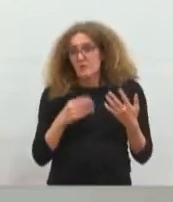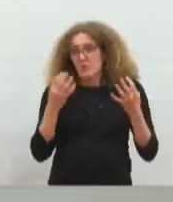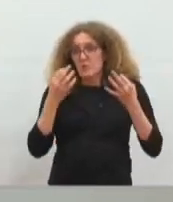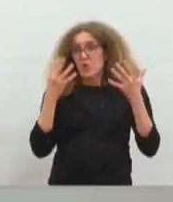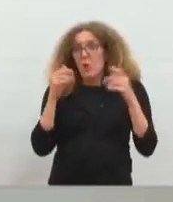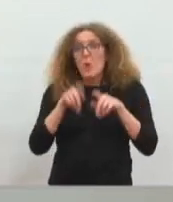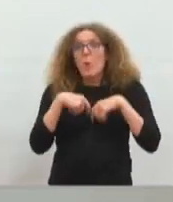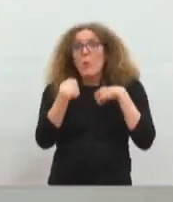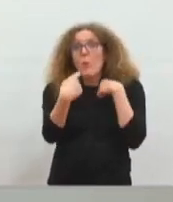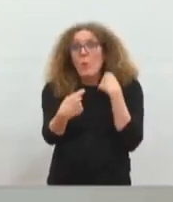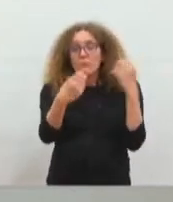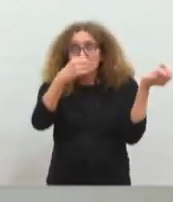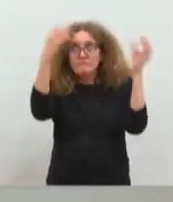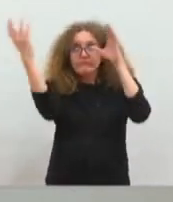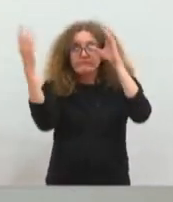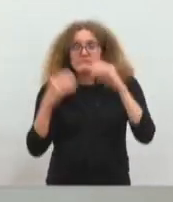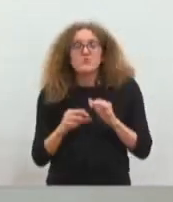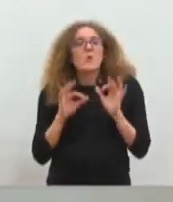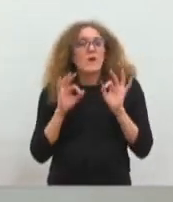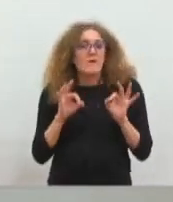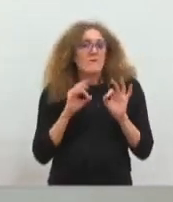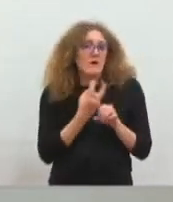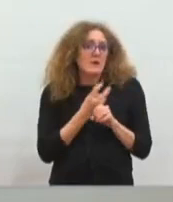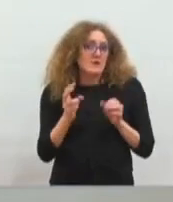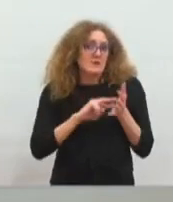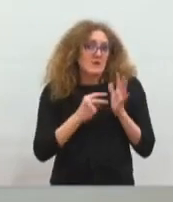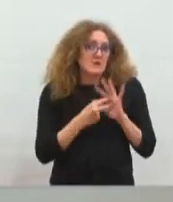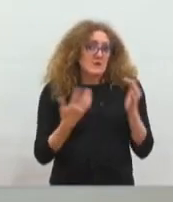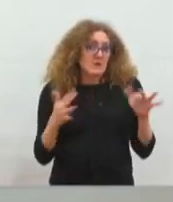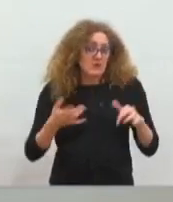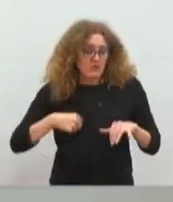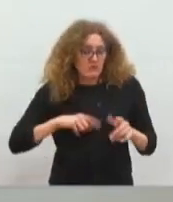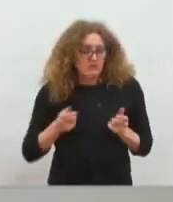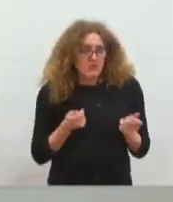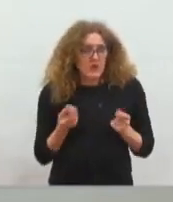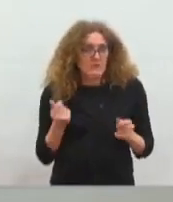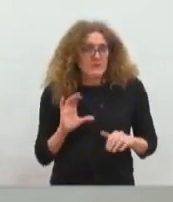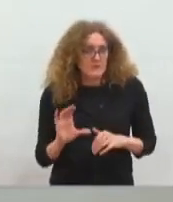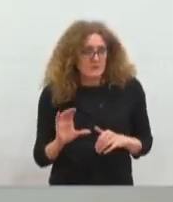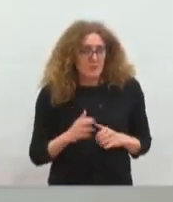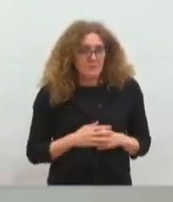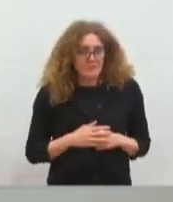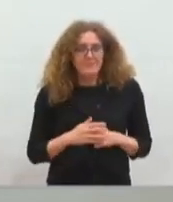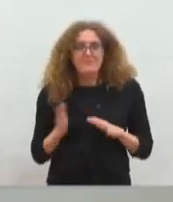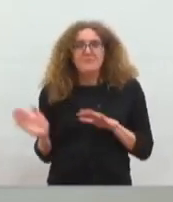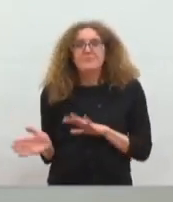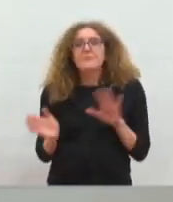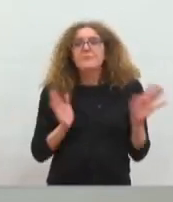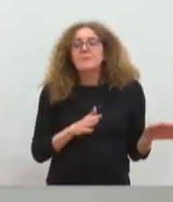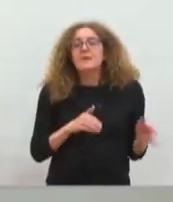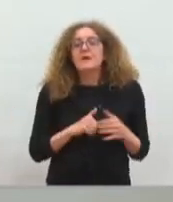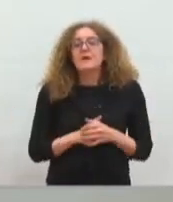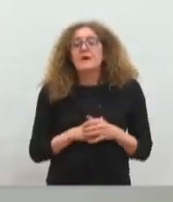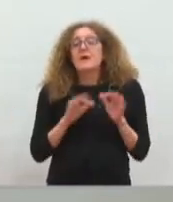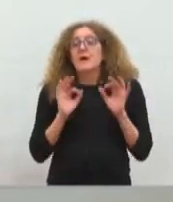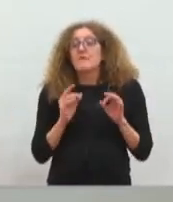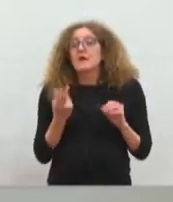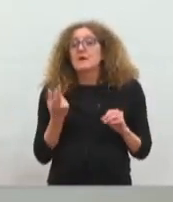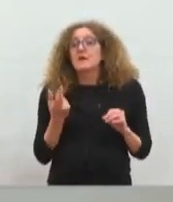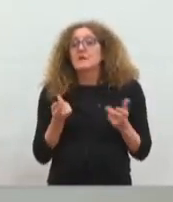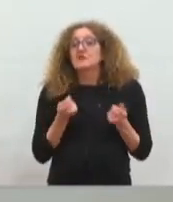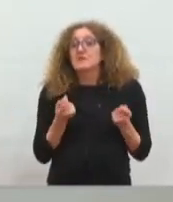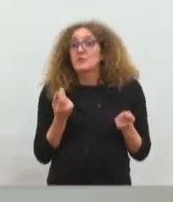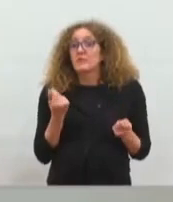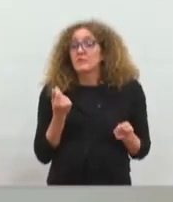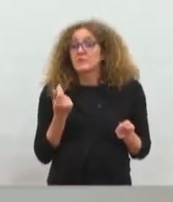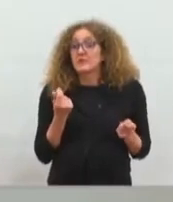en ce qui concerne les risques techniques, il déjà une maîtrise de l'investissement. Pour ce qui est de la gestion, il y a effectivement un enjeu et je pense que le